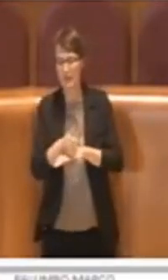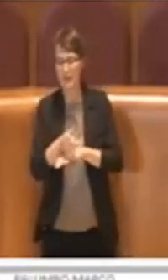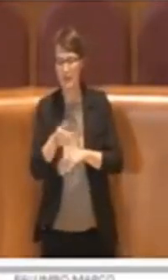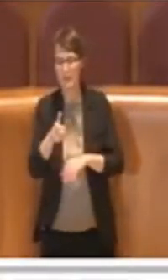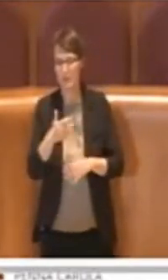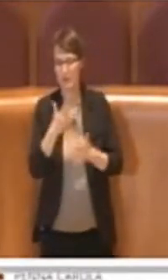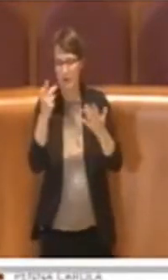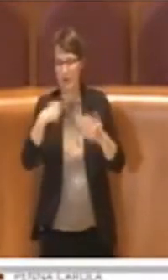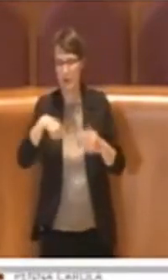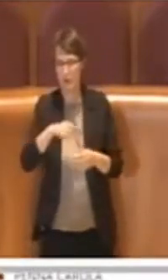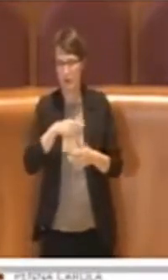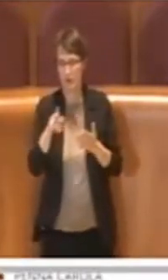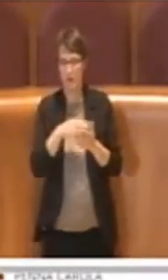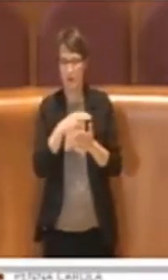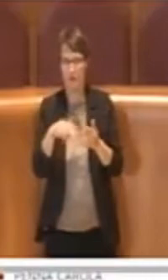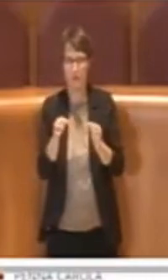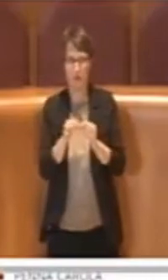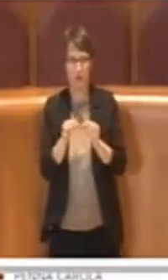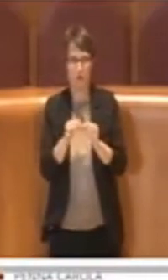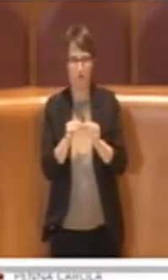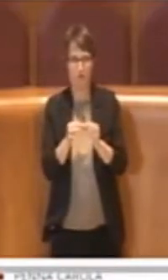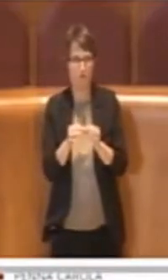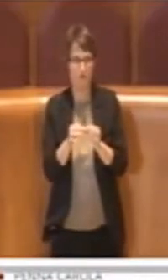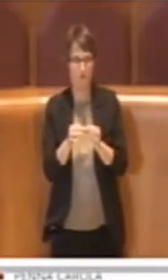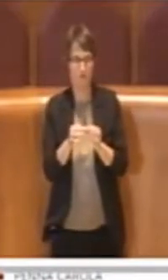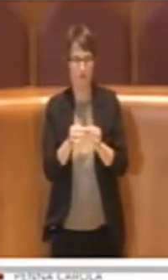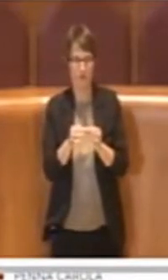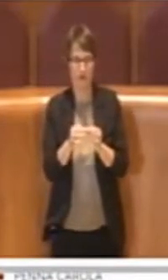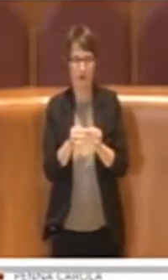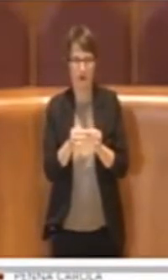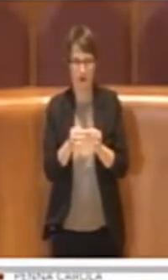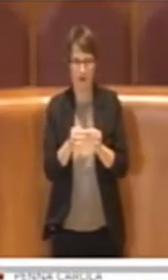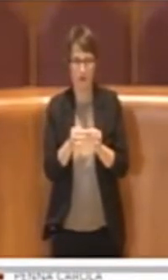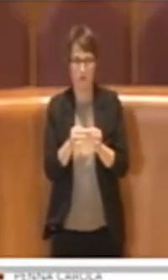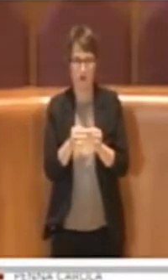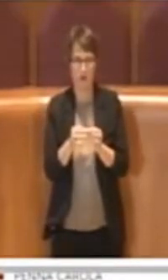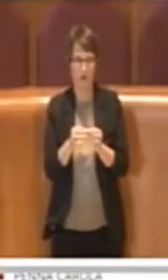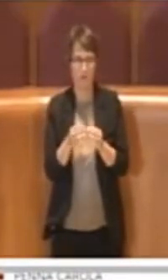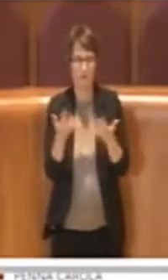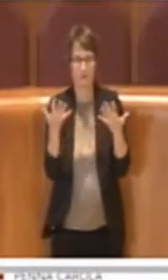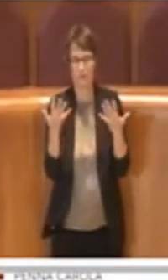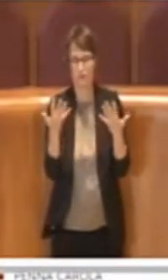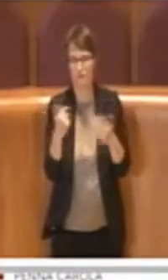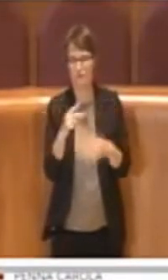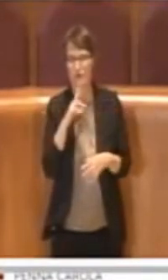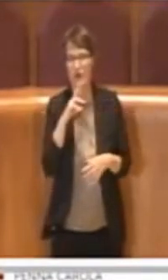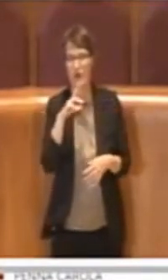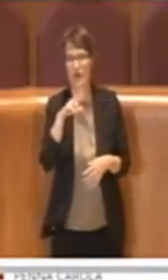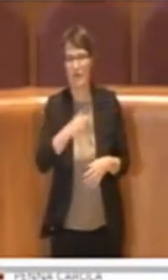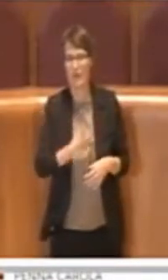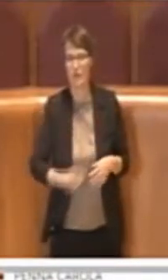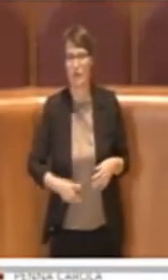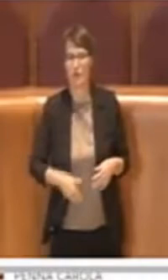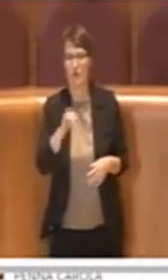voteremo favorevole, come ha detto la Presidente, la Consigliera Iorio,